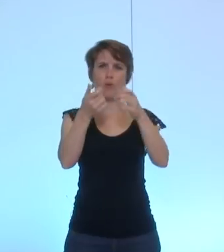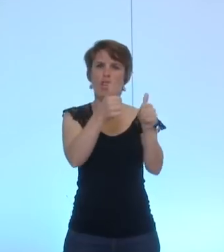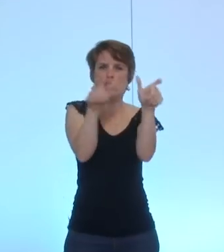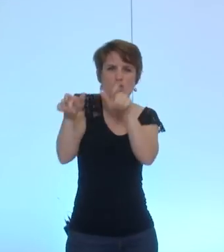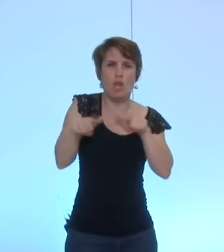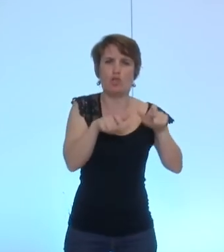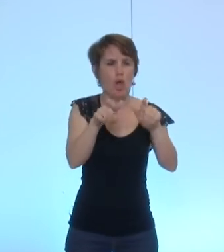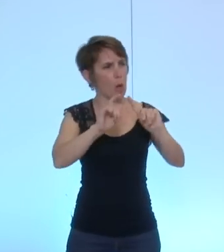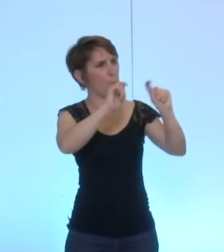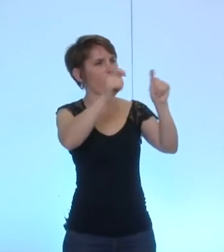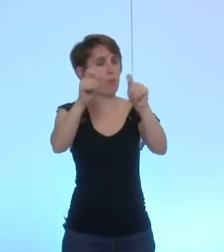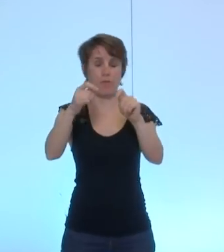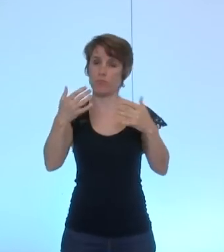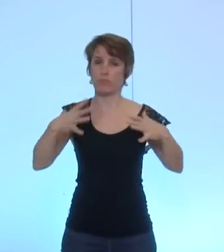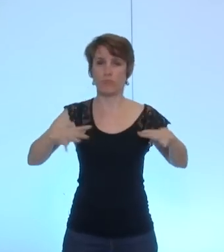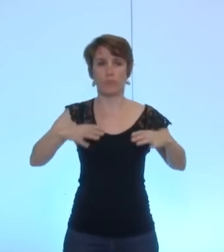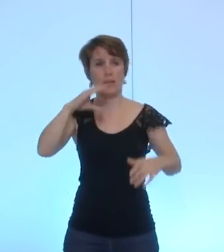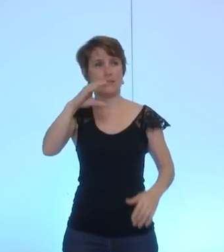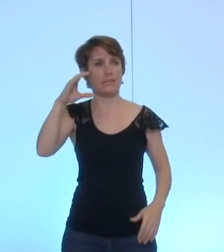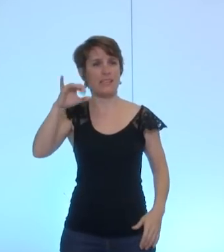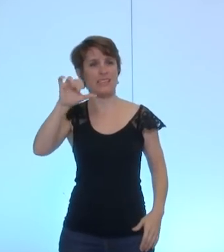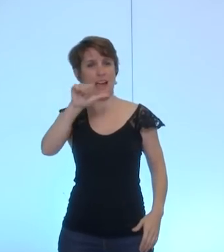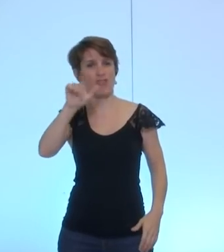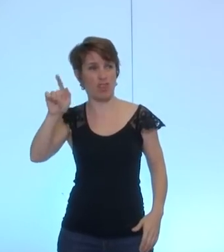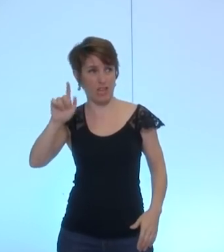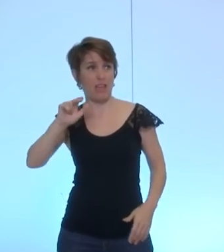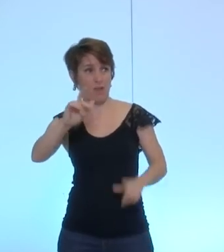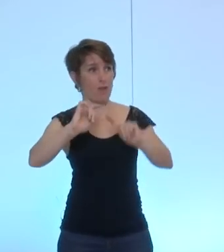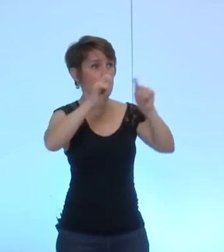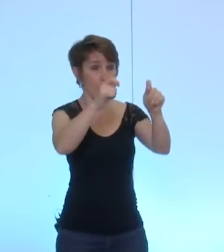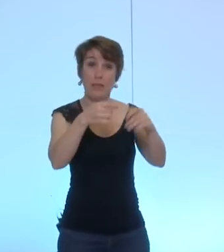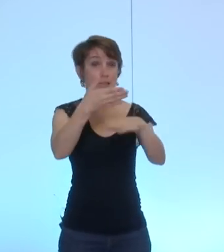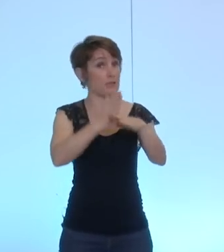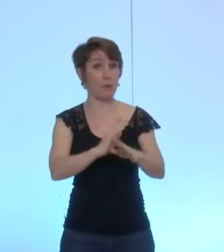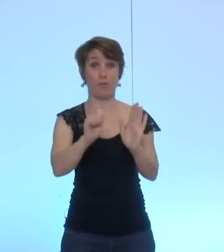introduire dans les statuts et c'est en décembre, c'est prévu, ça ne sera pas oublié.